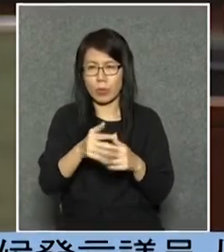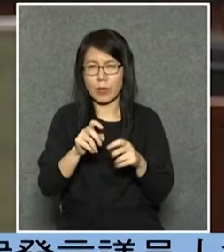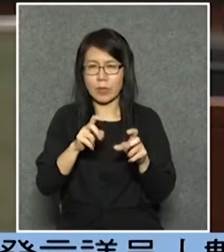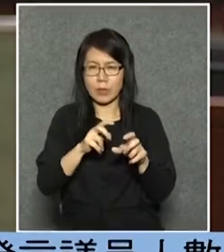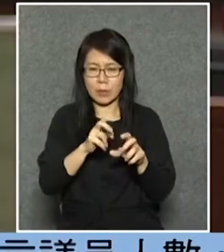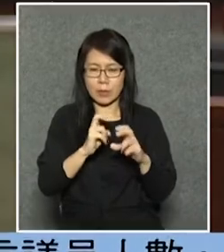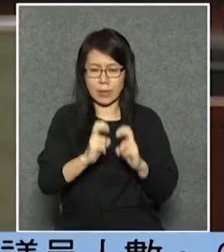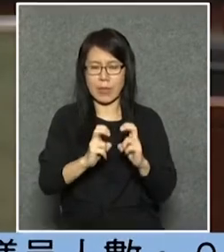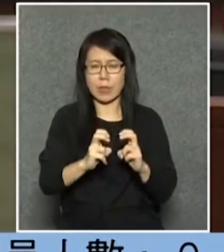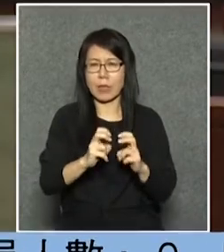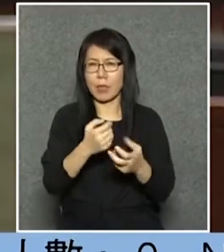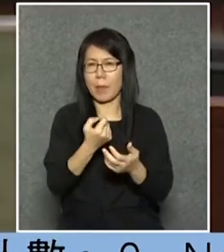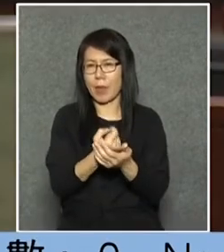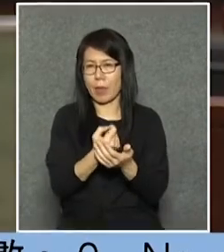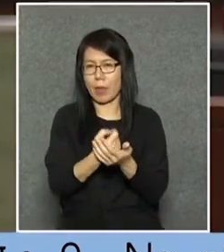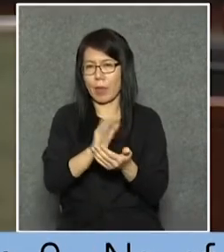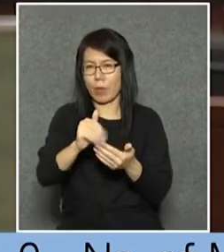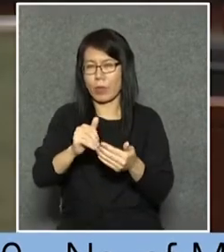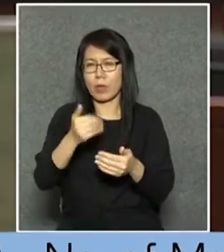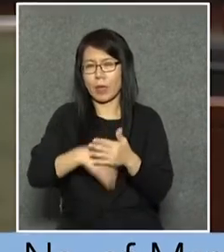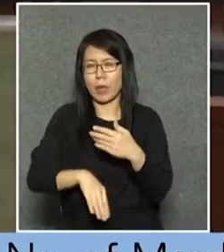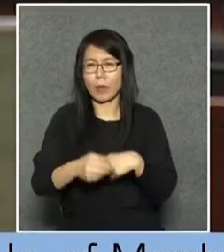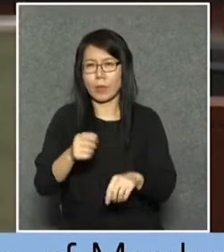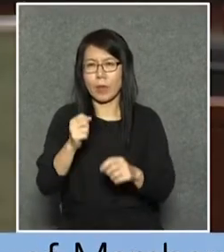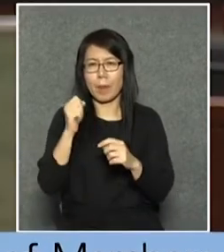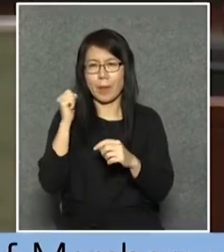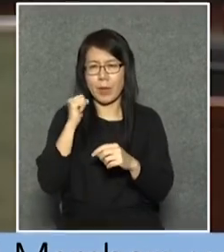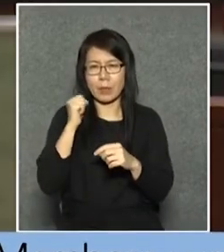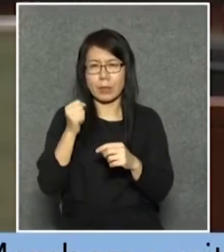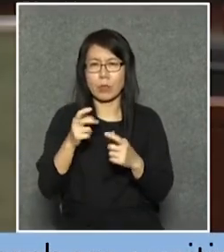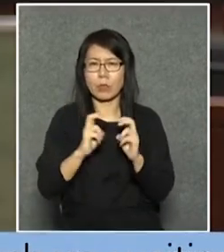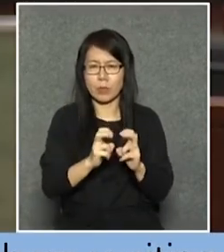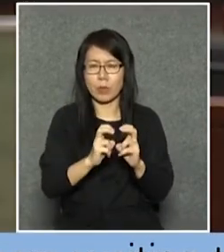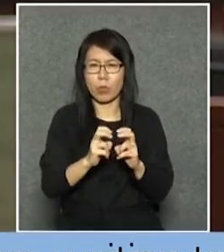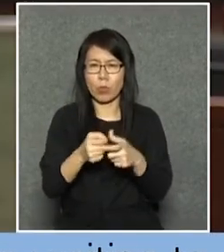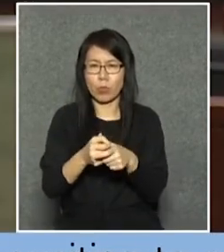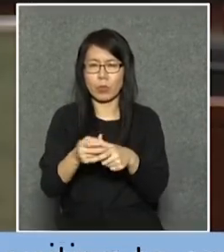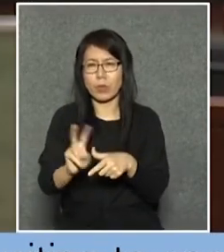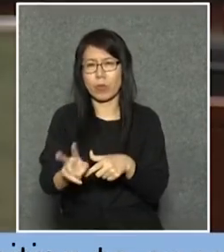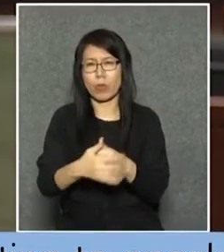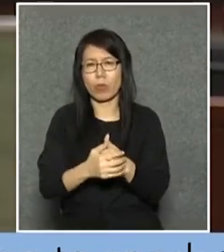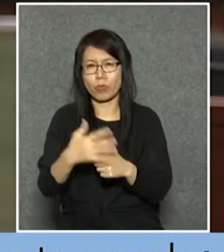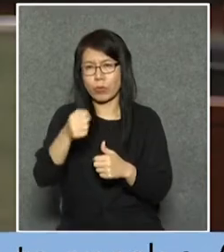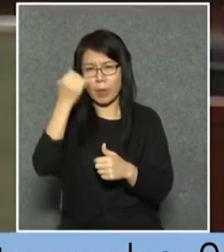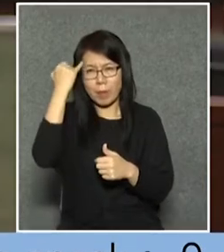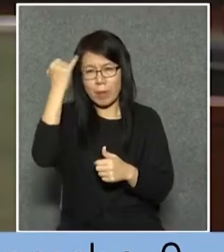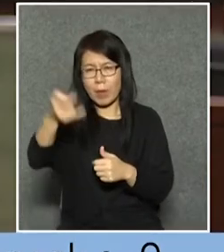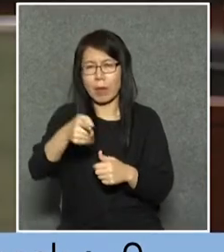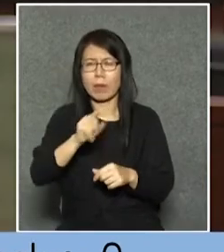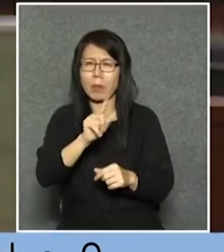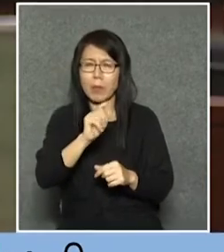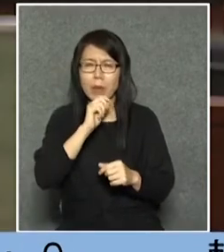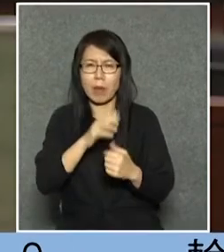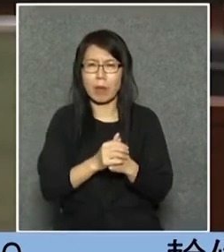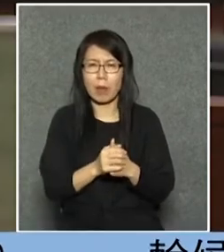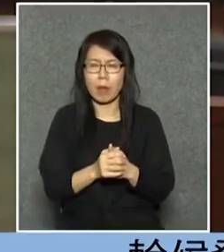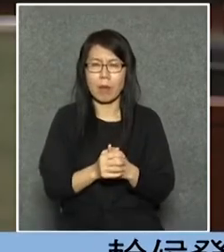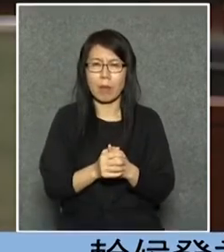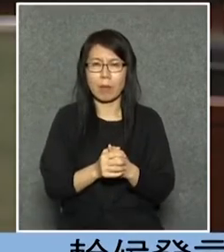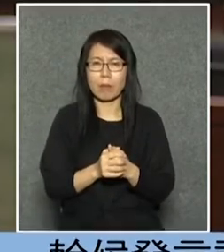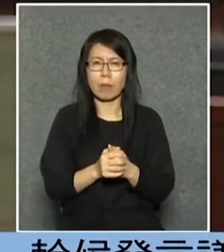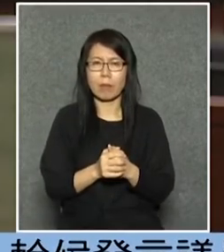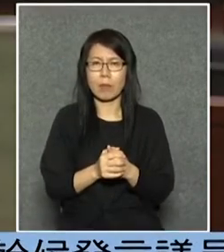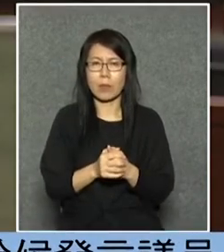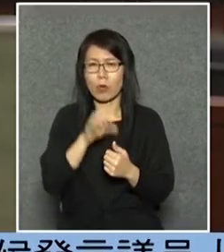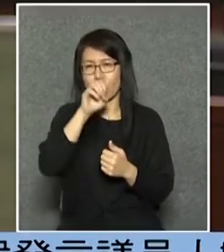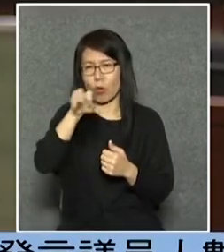格可以減低第二如果鐵路和巴士是同一間公司做的時候主席你可能不明白我們常常在裏港